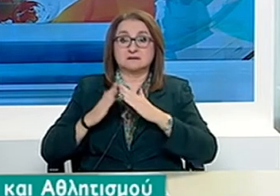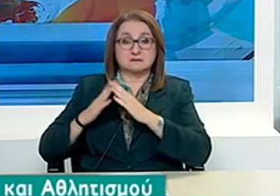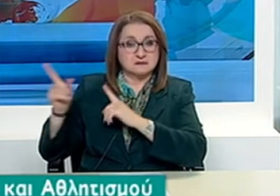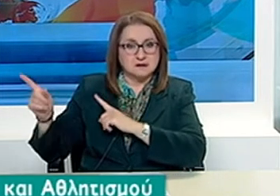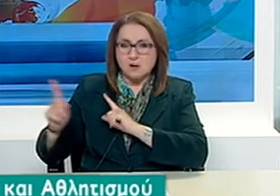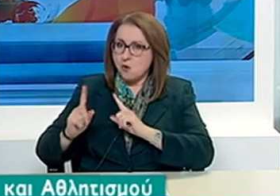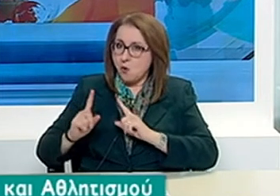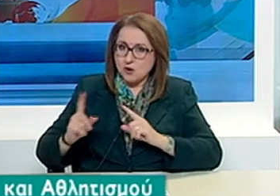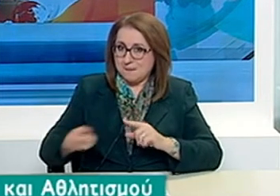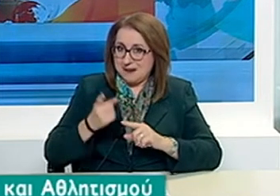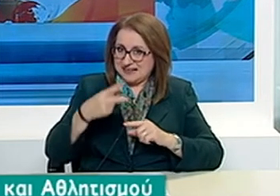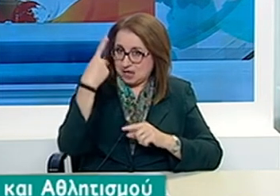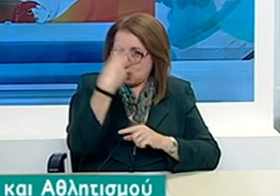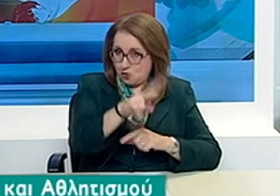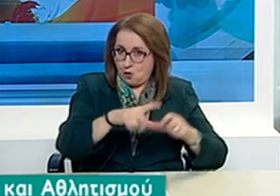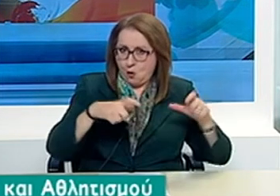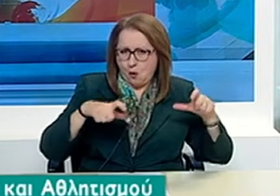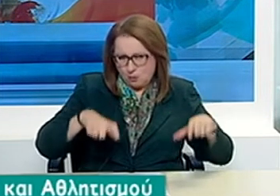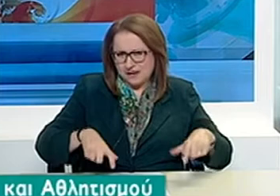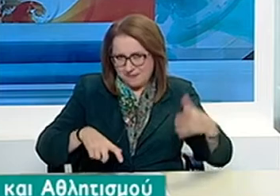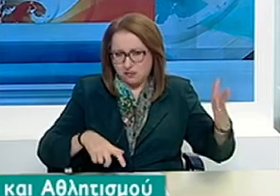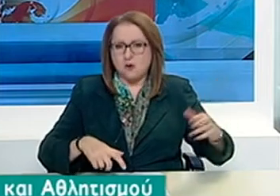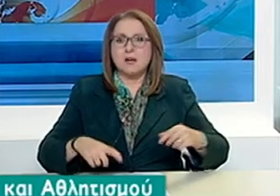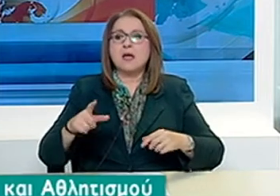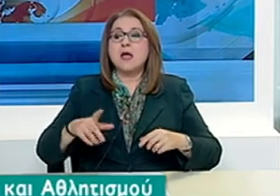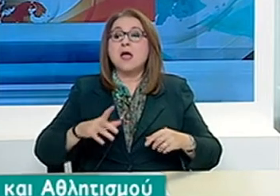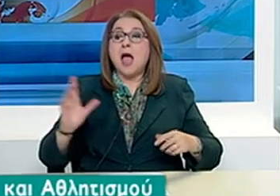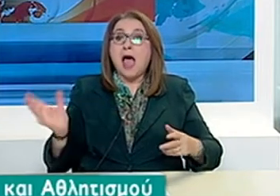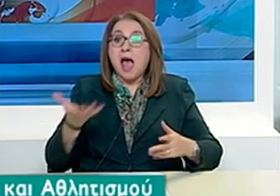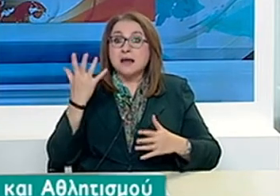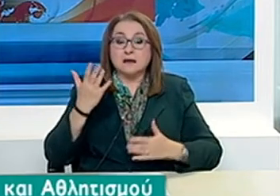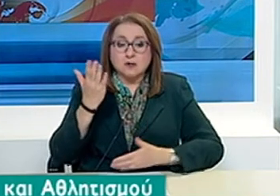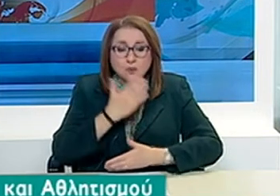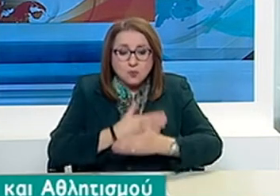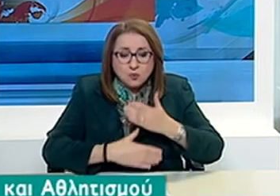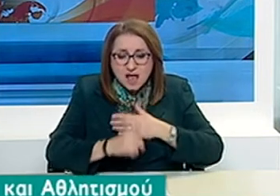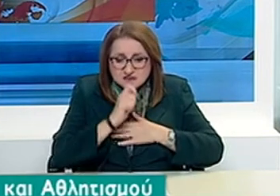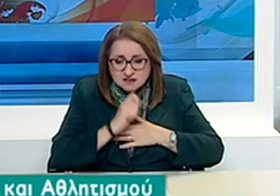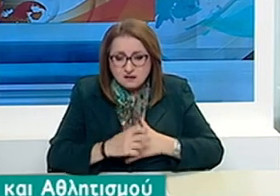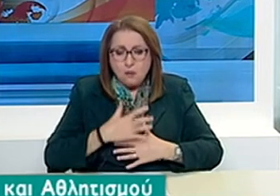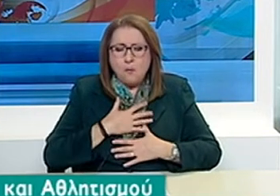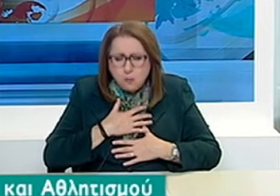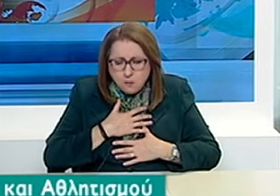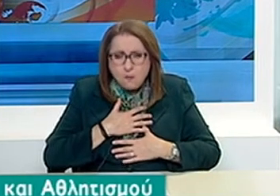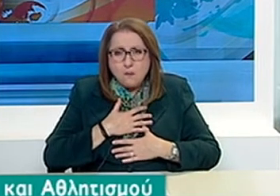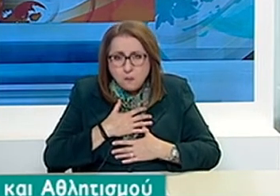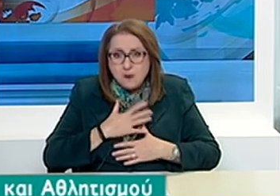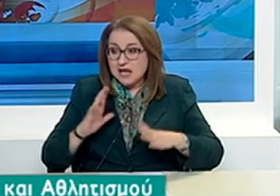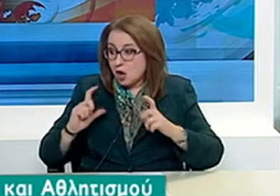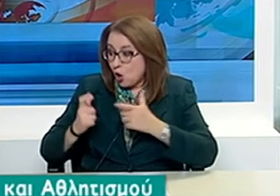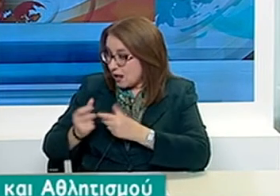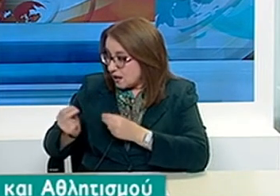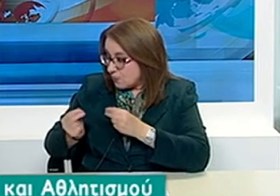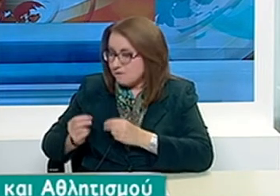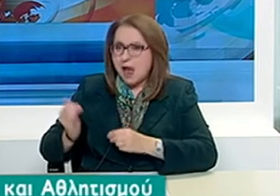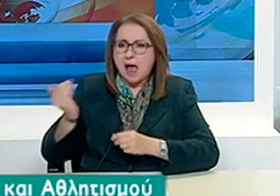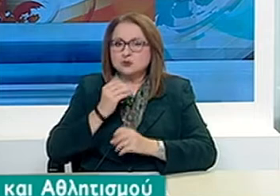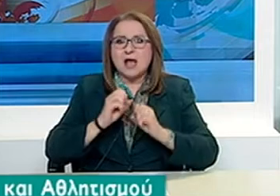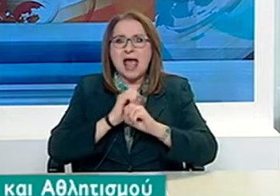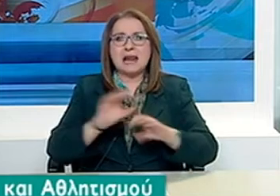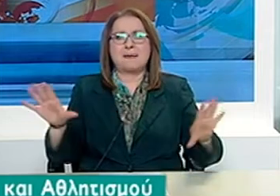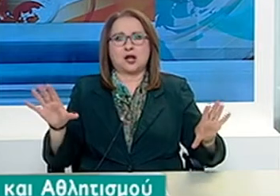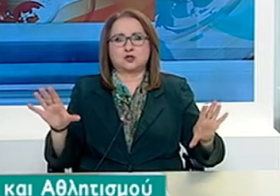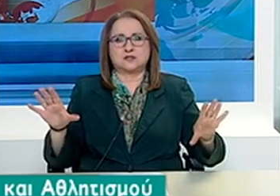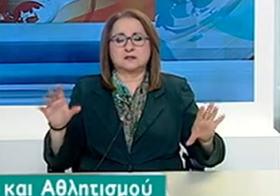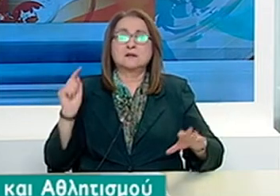περίπτωση που έχουμε συμπτώματα πυρετού, βήχα, δίσπνοιας και υπέρμετρης κόπωσης ή έχει κάποιος από την οικογένειά μας. Αν έρθουμε στη